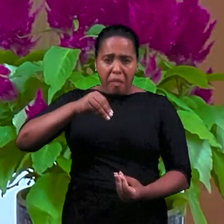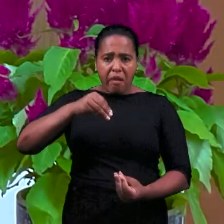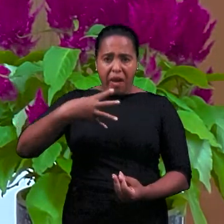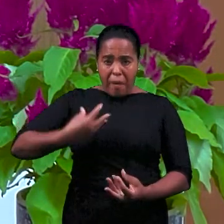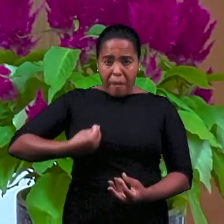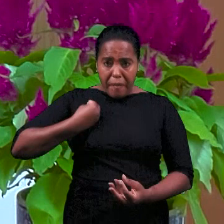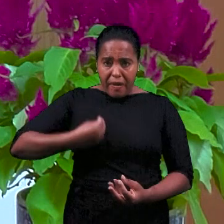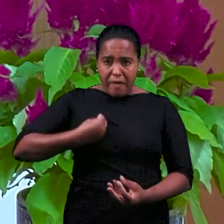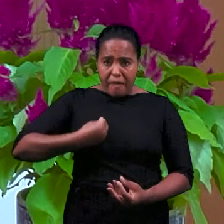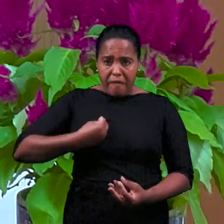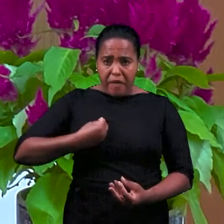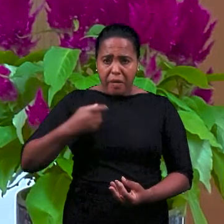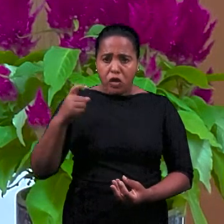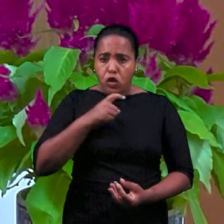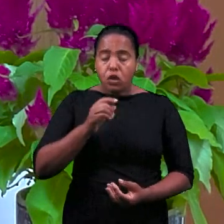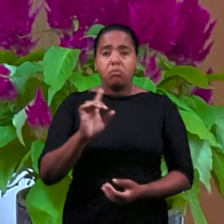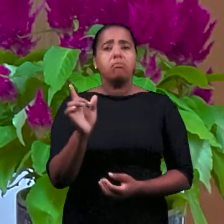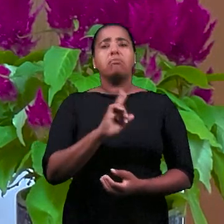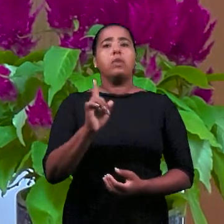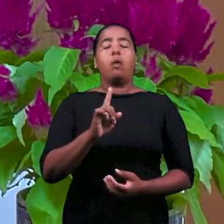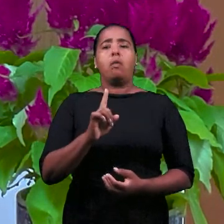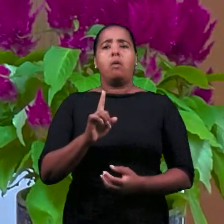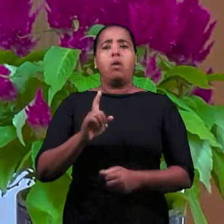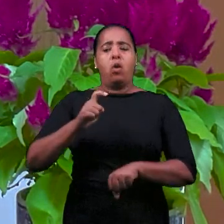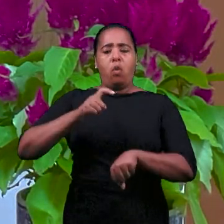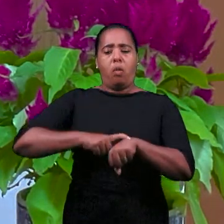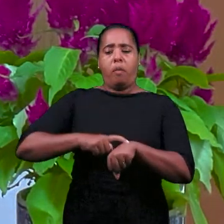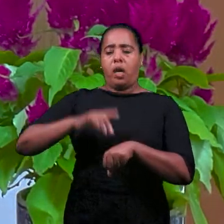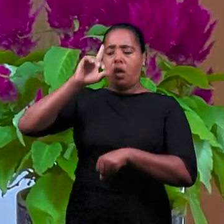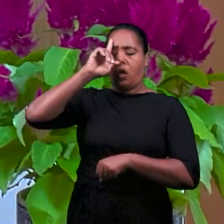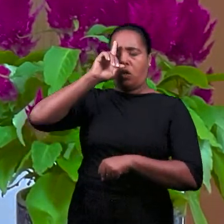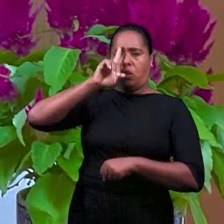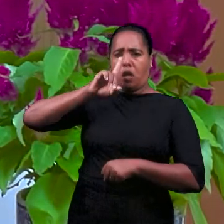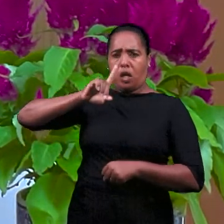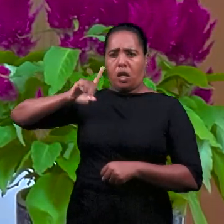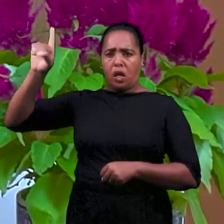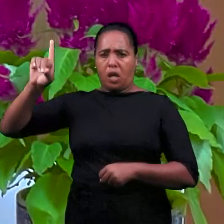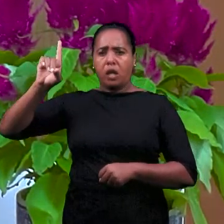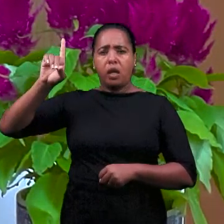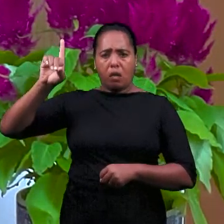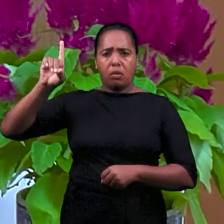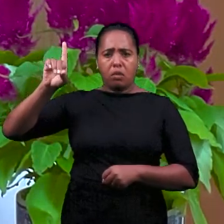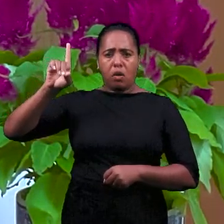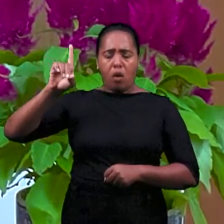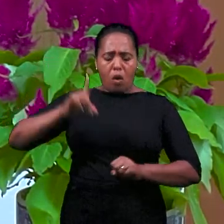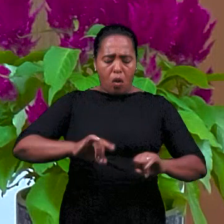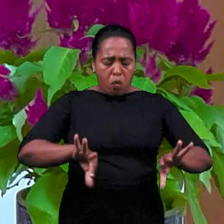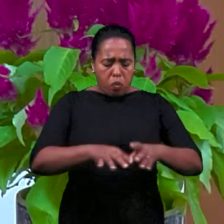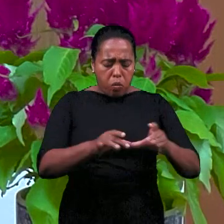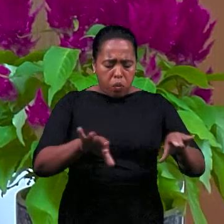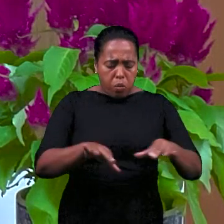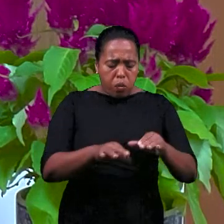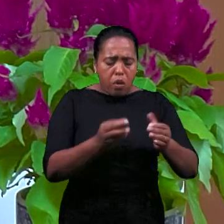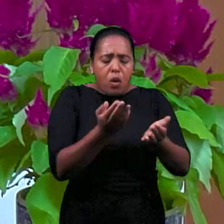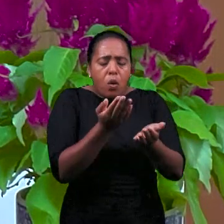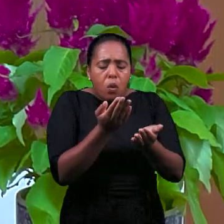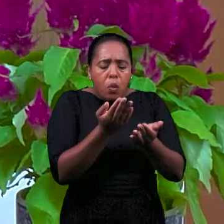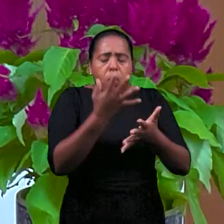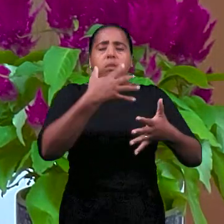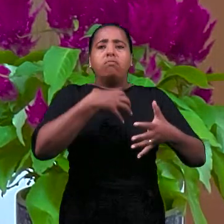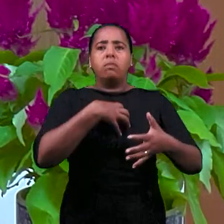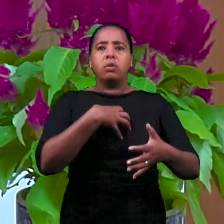во лжи, в нечестии. Бог вкладывает чистую душу в человека,